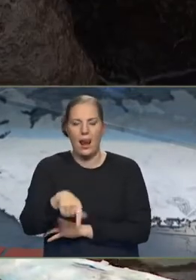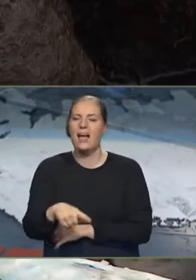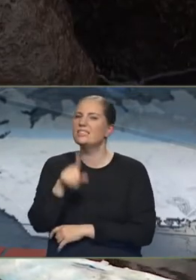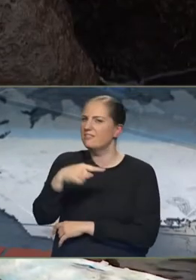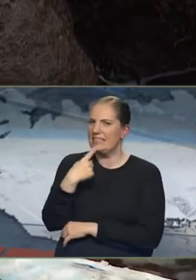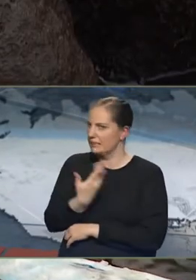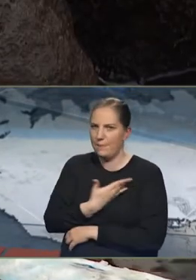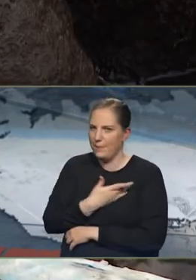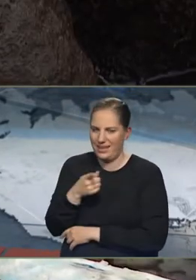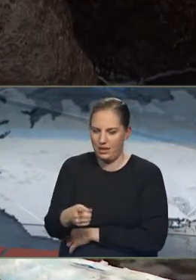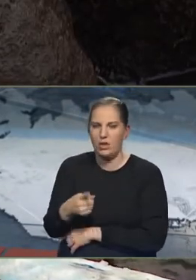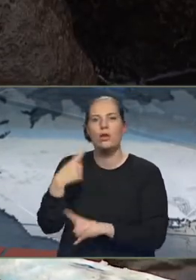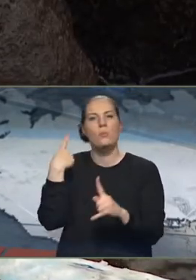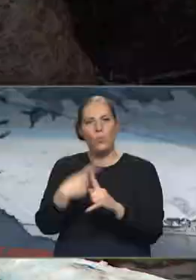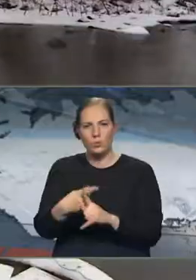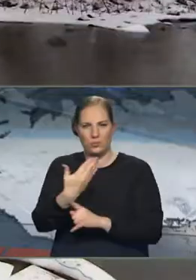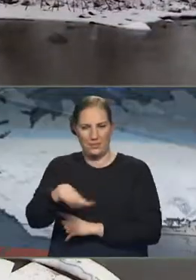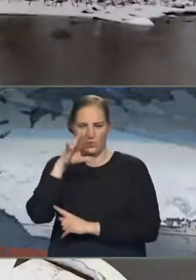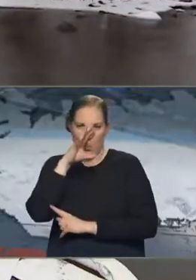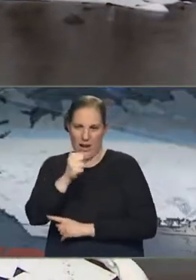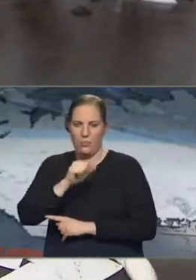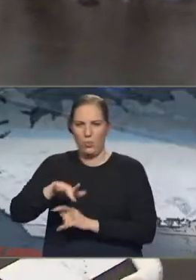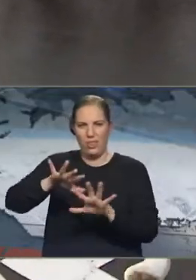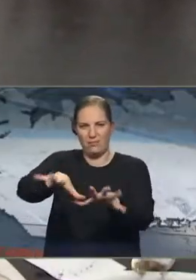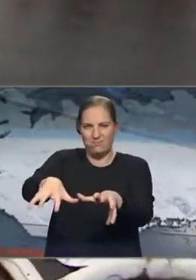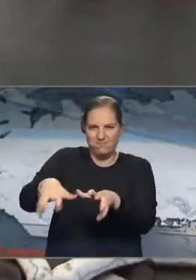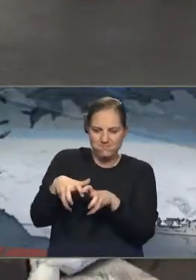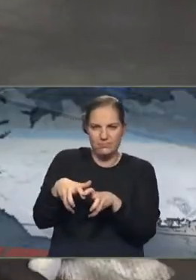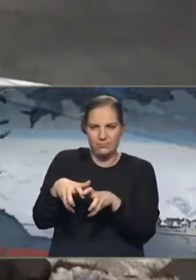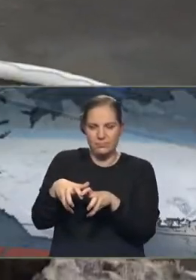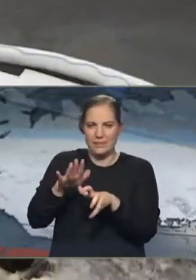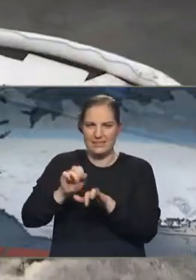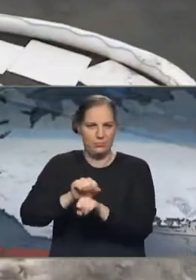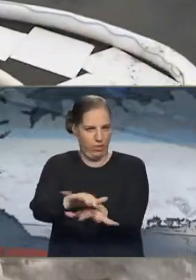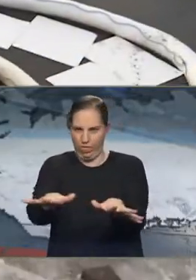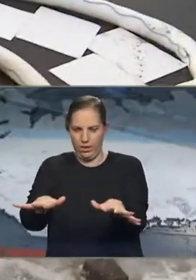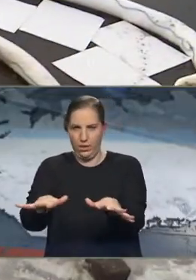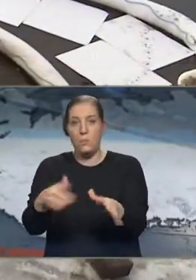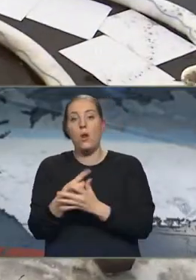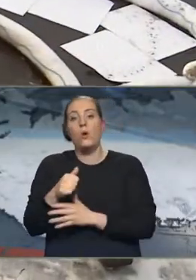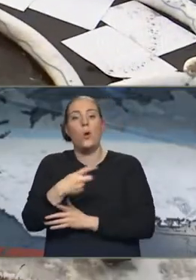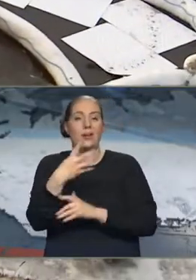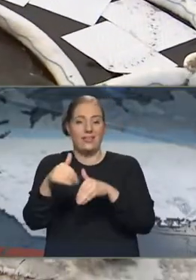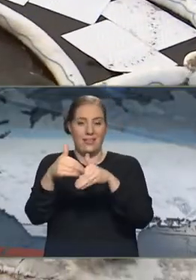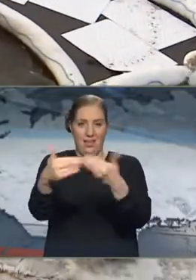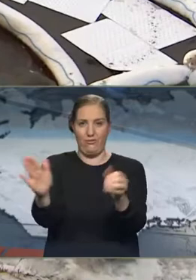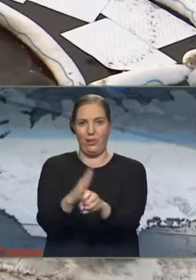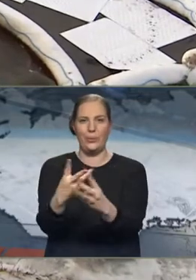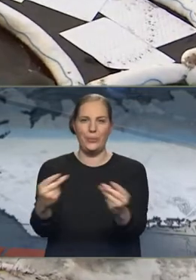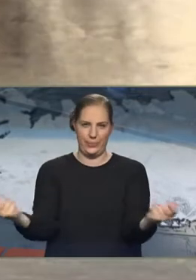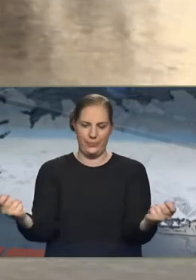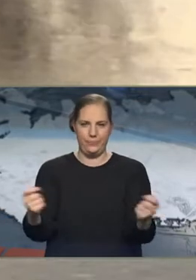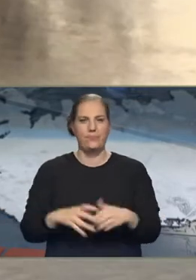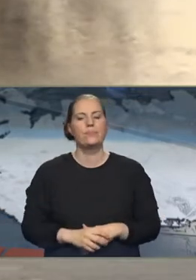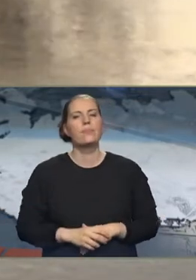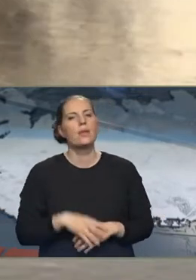mikla og að búið síða fangast þærsta hluta hennar í ólijugildur. Það geti tekið nokkra daga þar til ólijang hverfur að fullu. Það